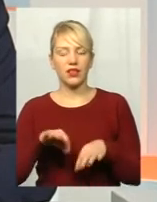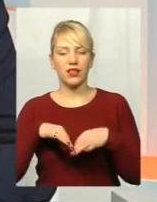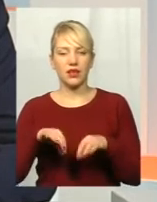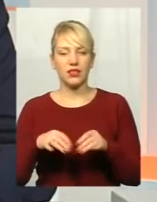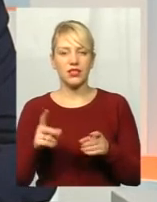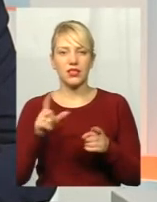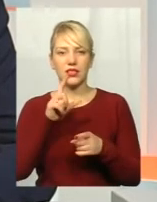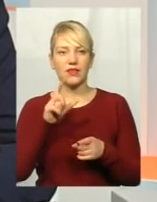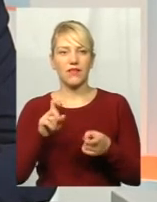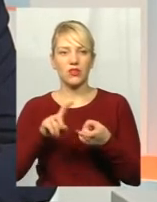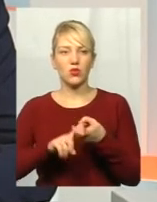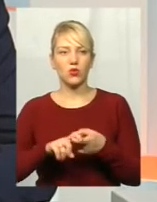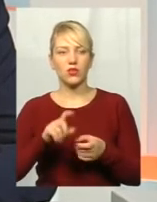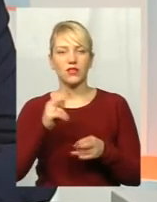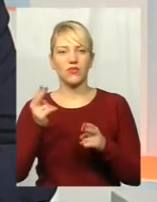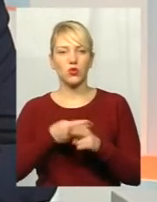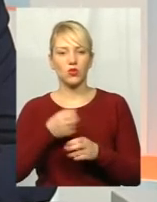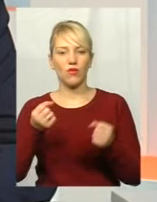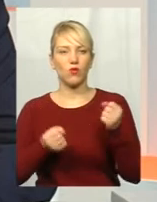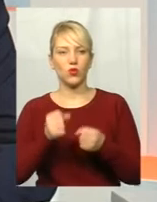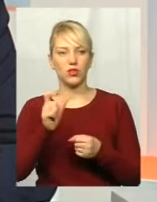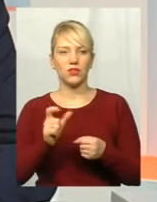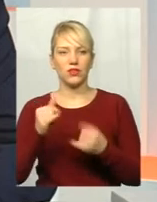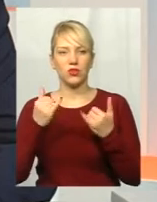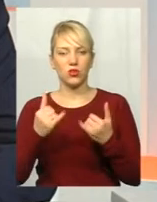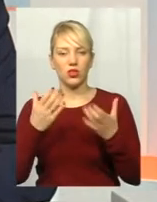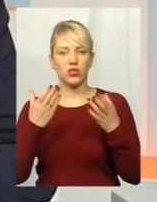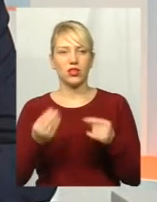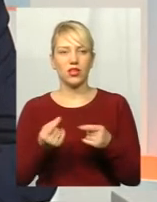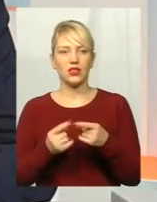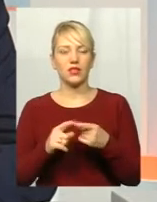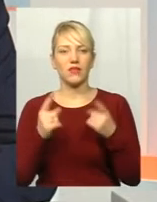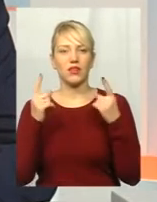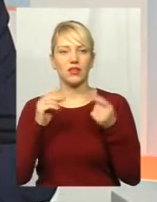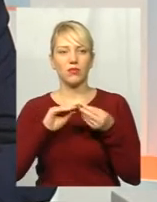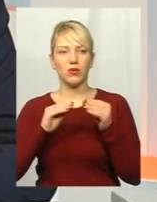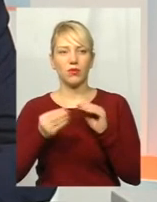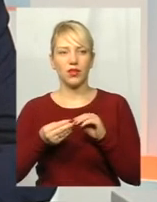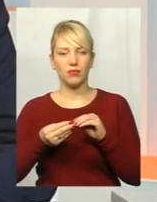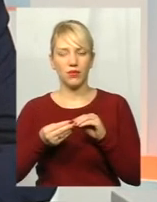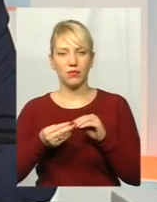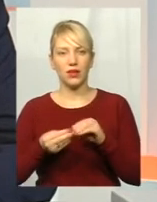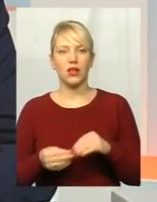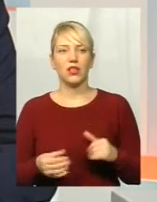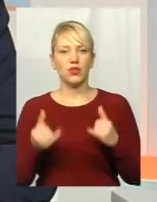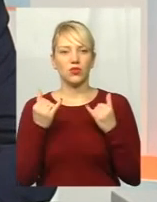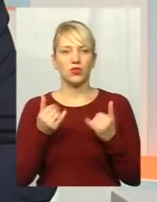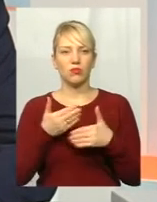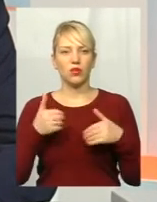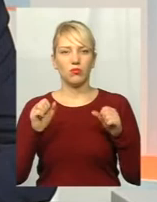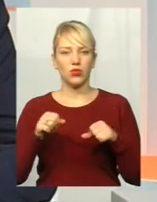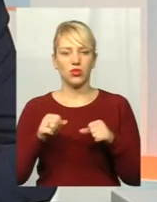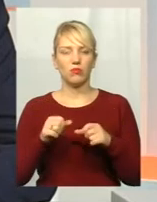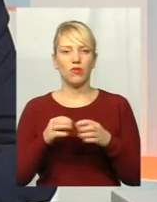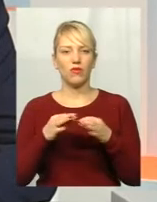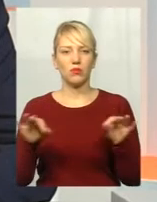відсутністю водіїв. Це перше, це сьогоднішній день найбільша проблема в електротранспорті. Ми, по суті, сьогодні можемо випустити на